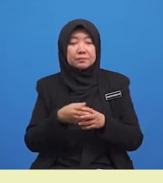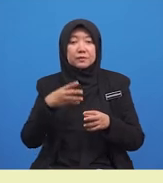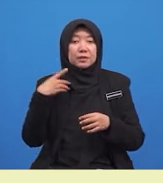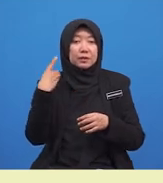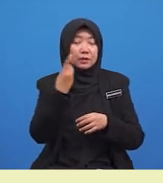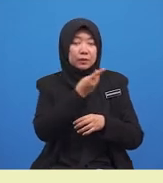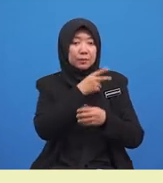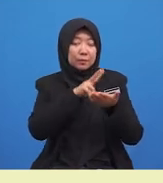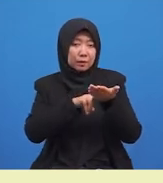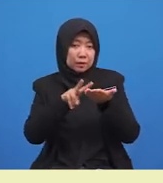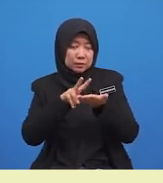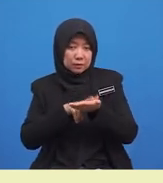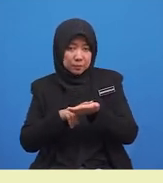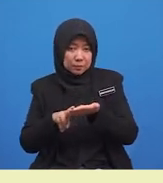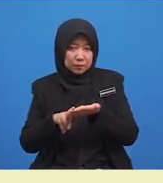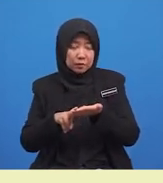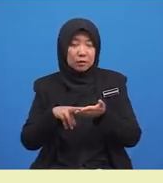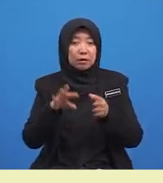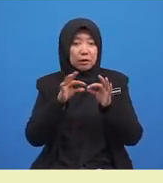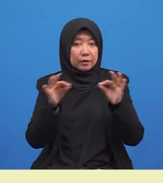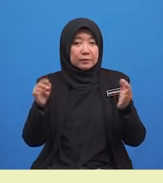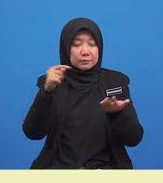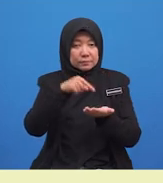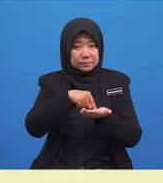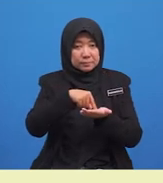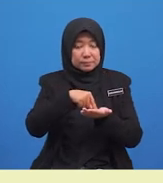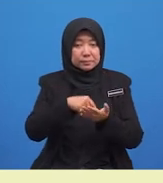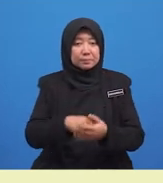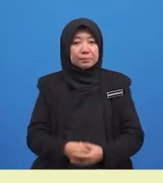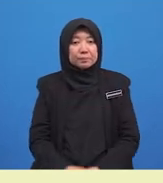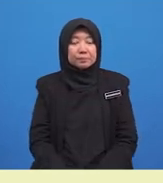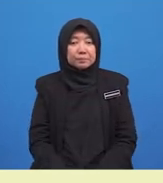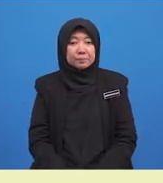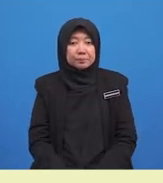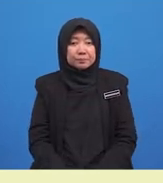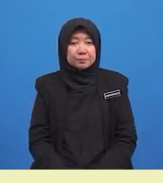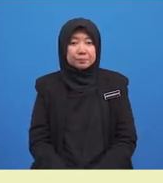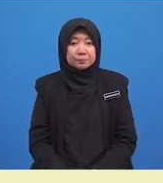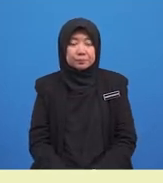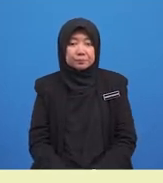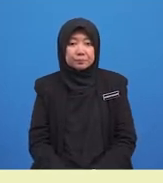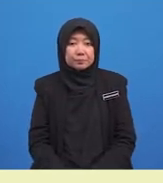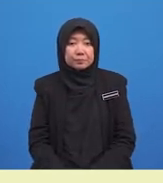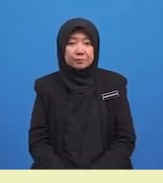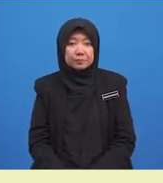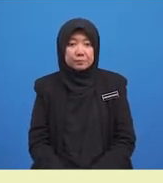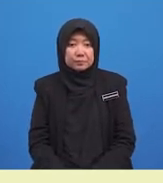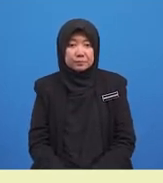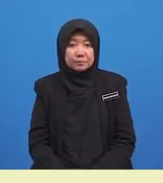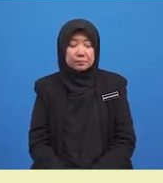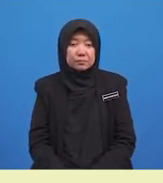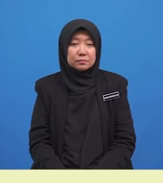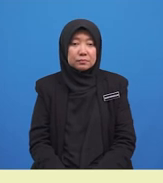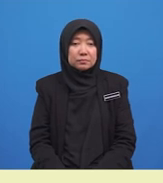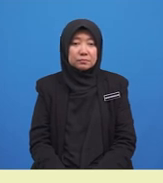baca pula ayat ini. Lim memasukkan beberapa biji limau ke dalam bakul itu.